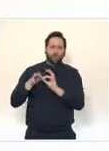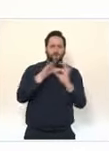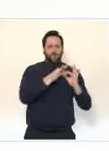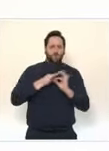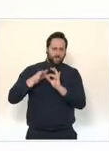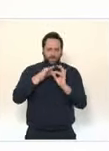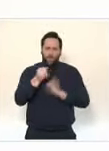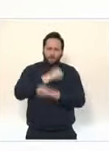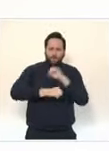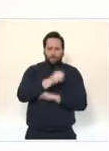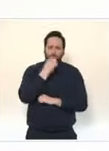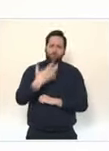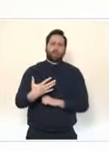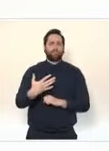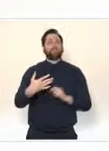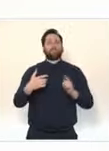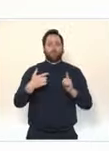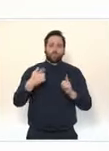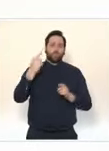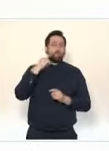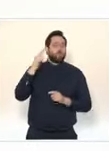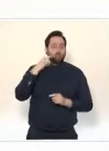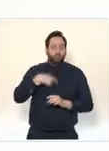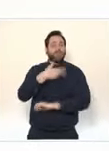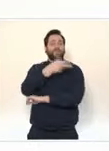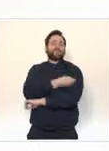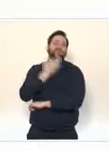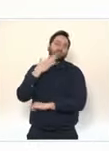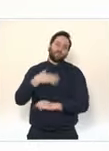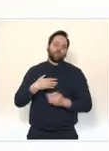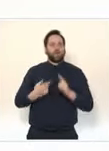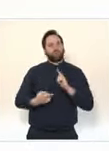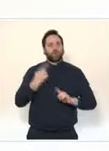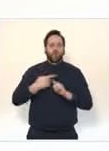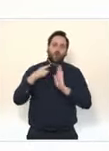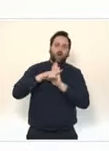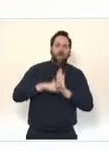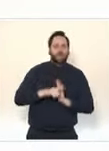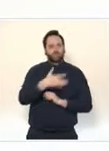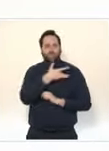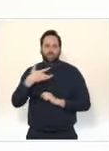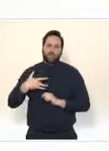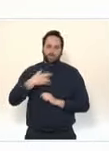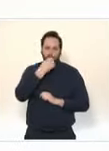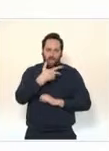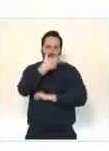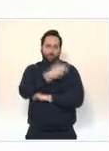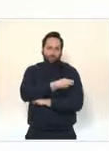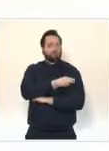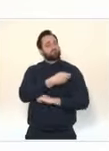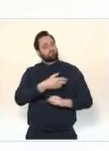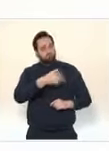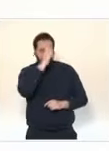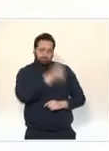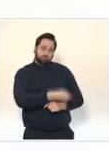médical dans un cadre parfaitement sécurisé. Je veux à toutes et tous leur exprimer ma gratitude